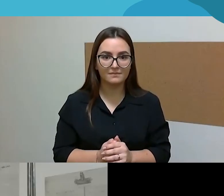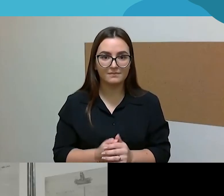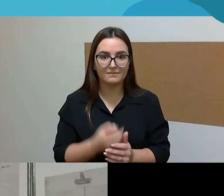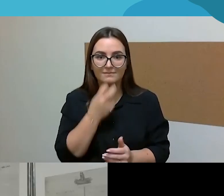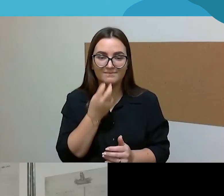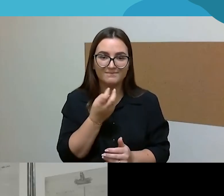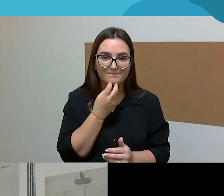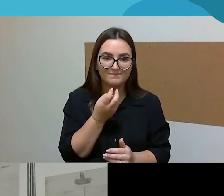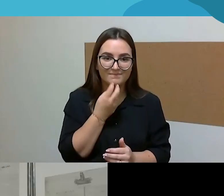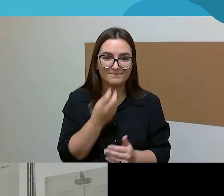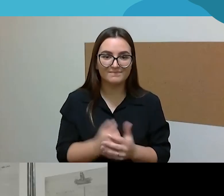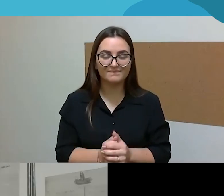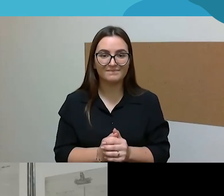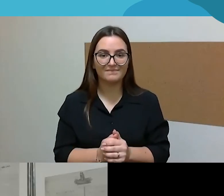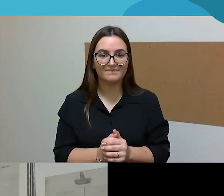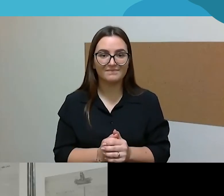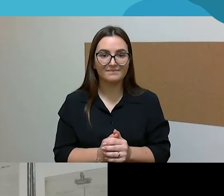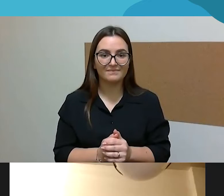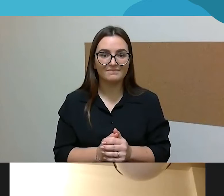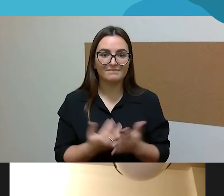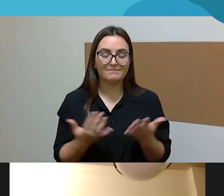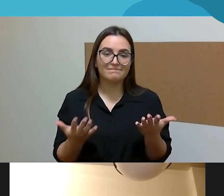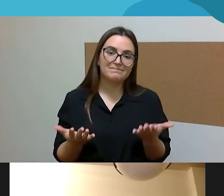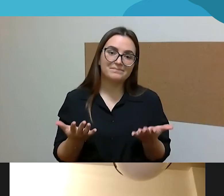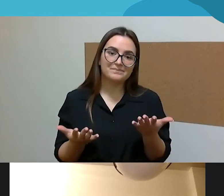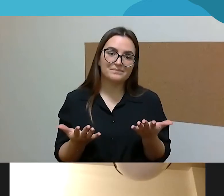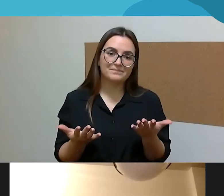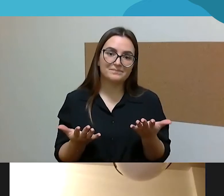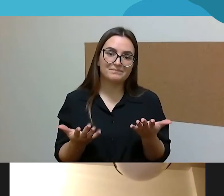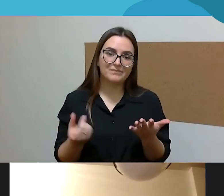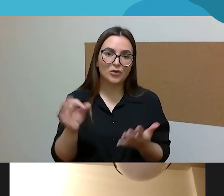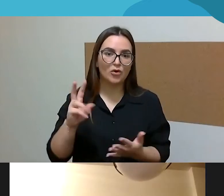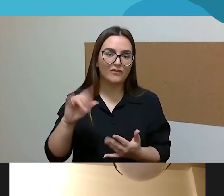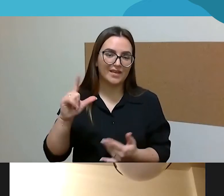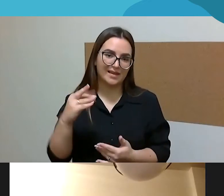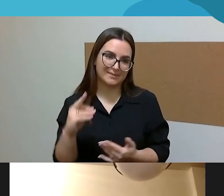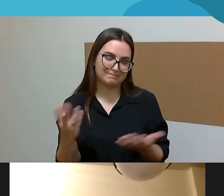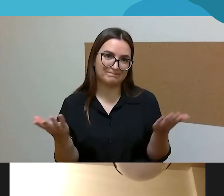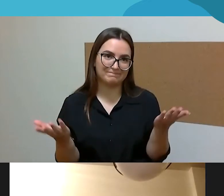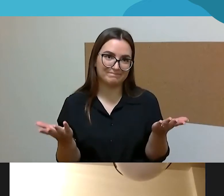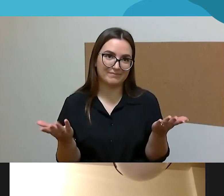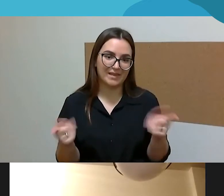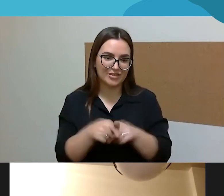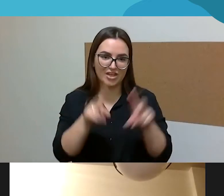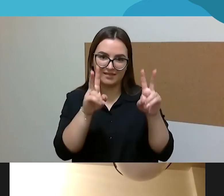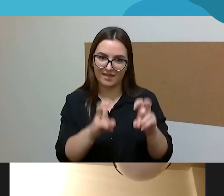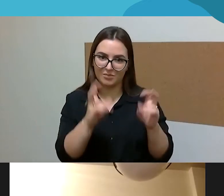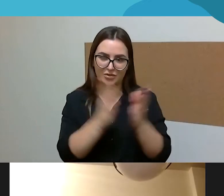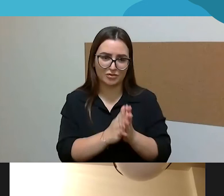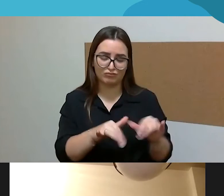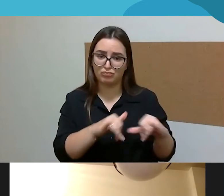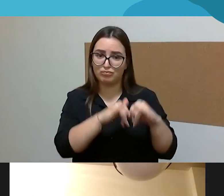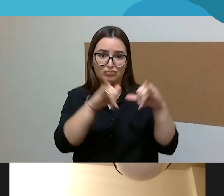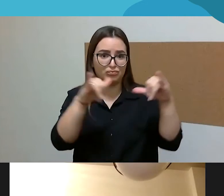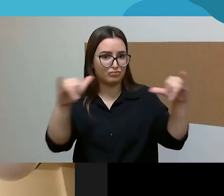Prieš rimtus vyrus. Čia, nu, duvilė, neišsimama tema, aš manau, kai vienam iš mūsų,